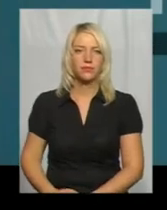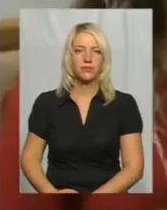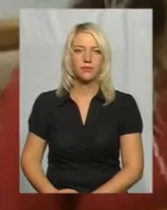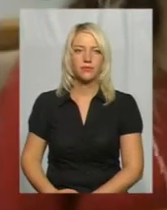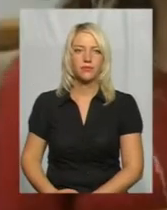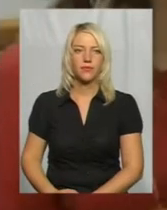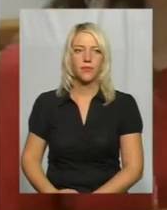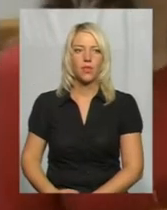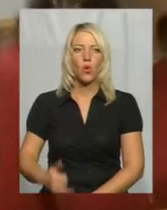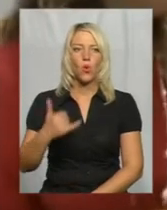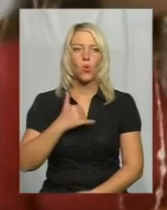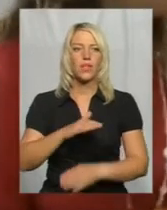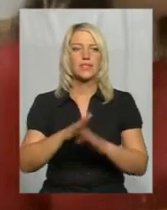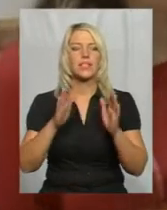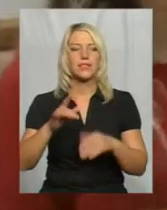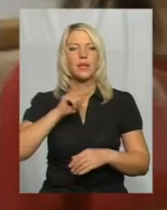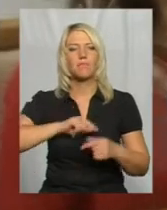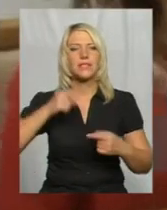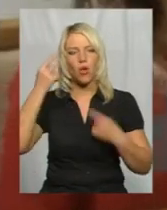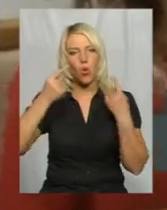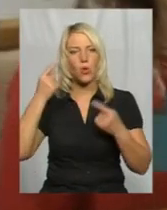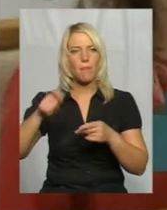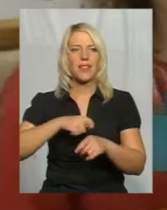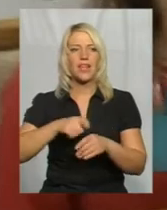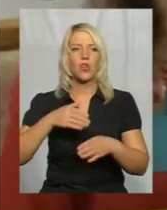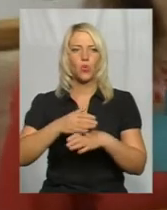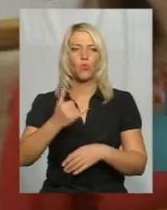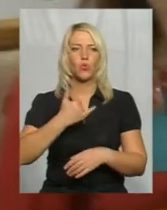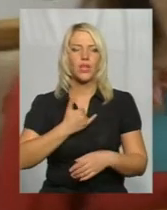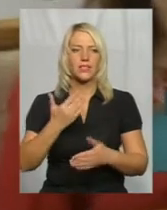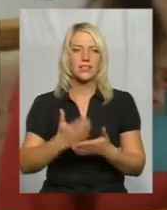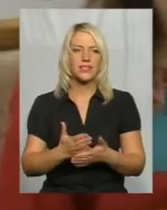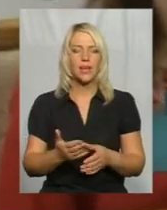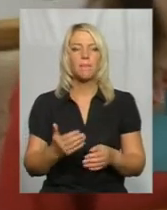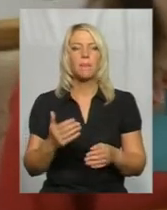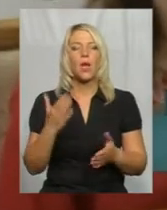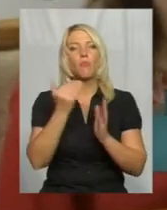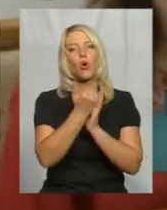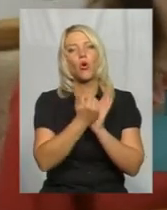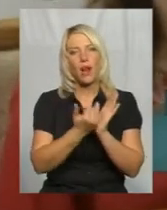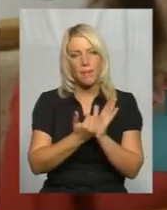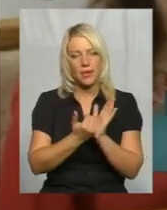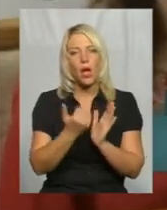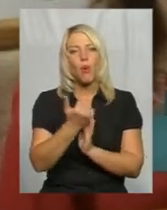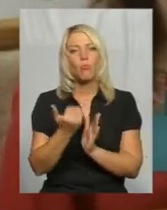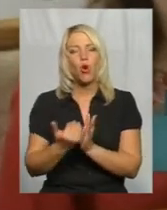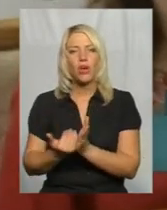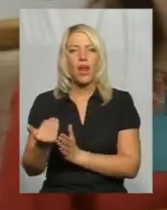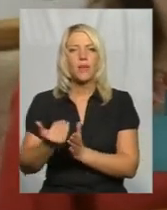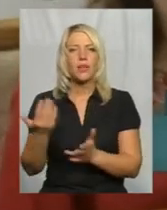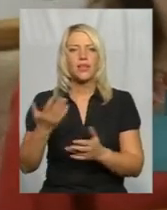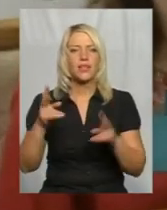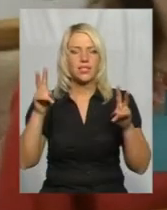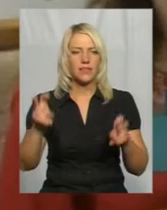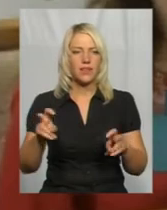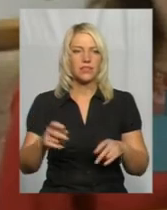У нас не тільки психологічна матеріальна допомога, у нас є серія програм. Це програма, яка називається «Чись